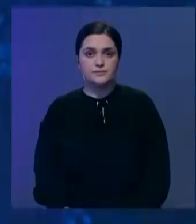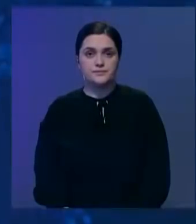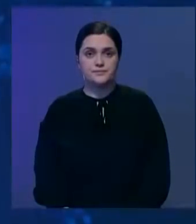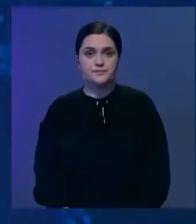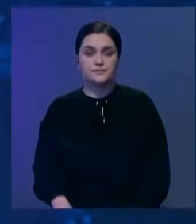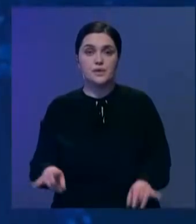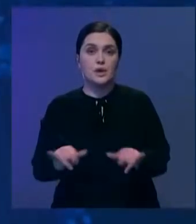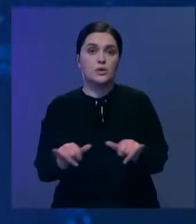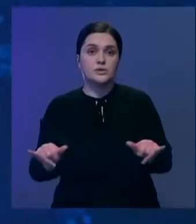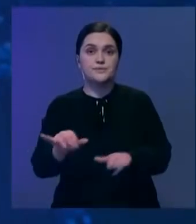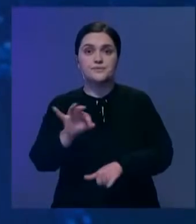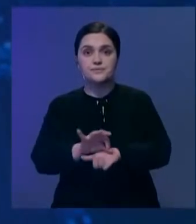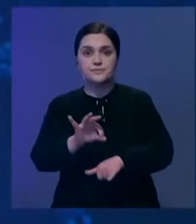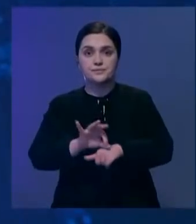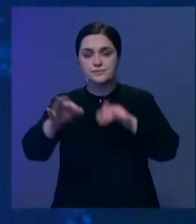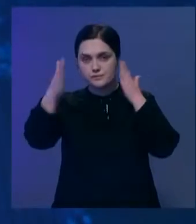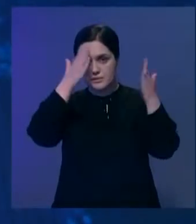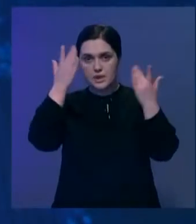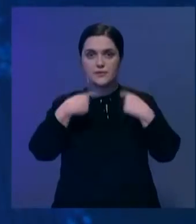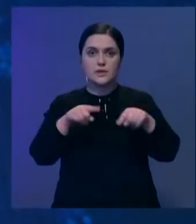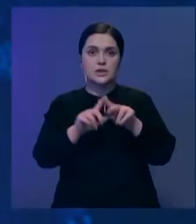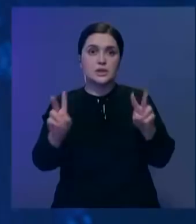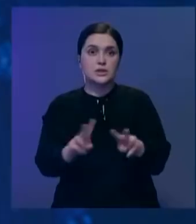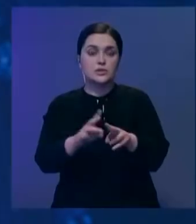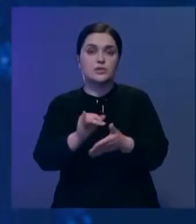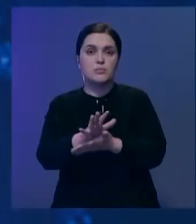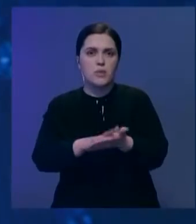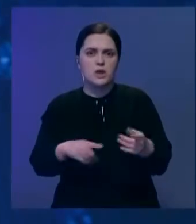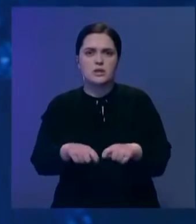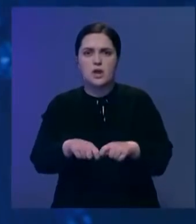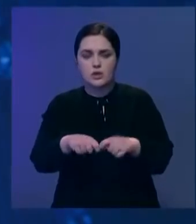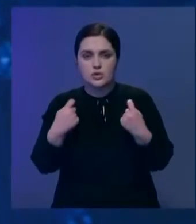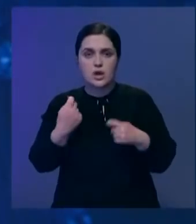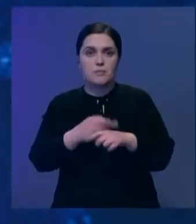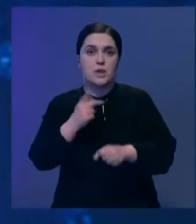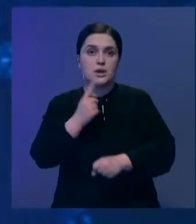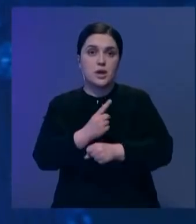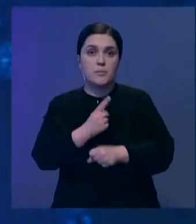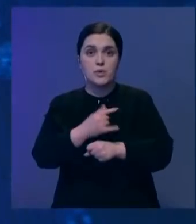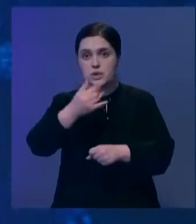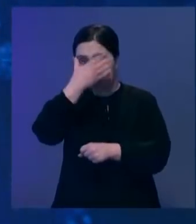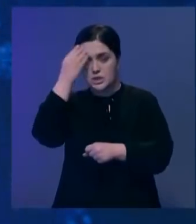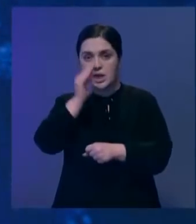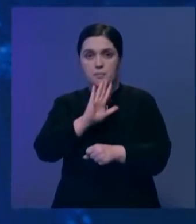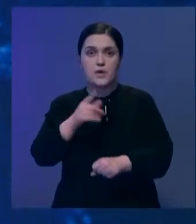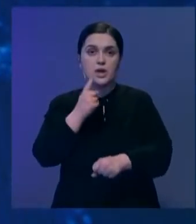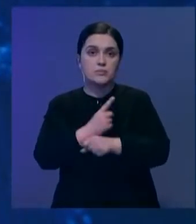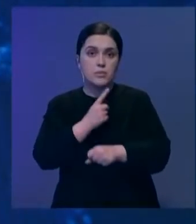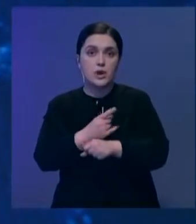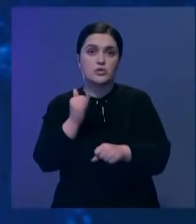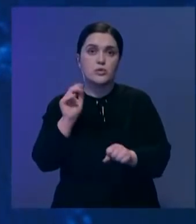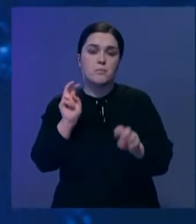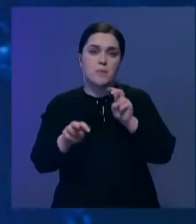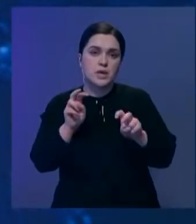Несмотря на рост заболеваемости, увеселительные заведения столицы продолжают нарушать режим карантина. Многие из них, забыв о запрете,